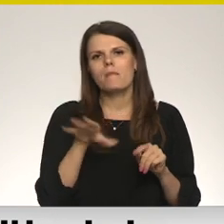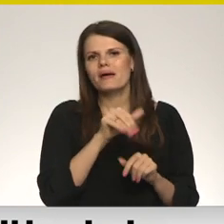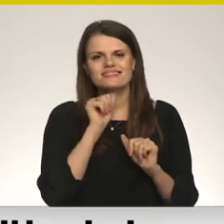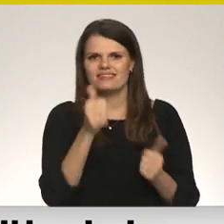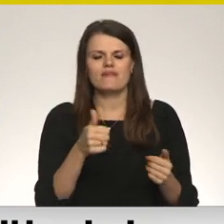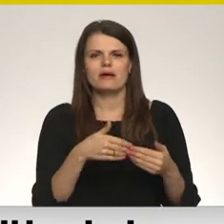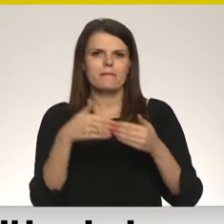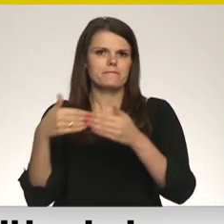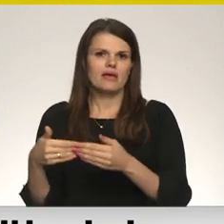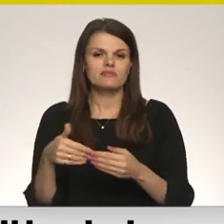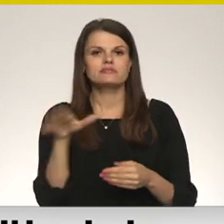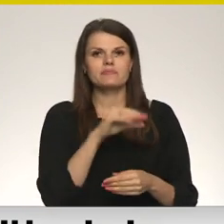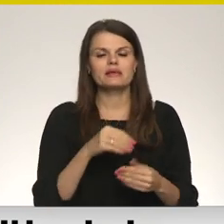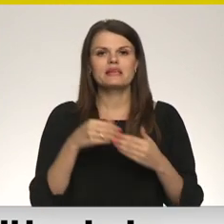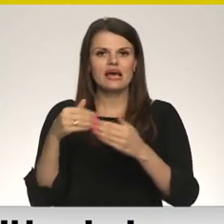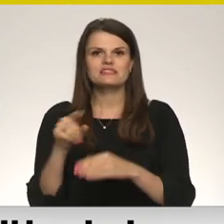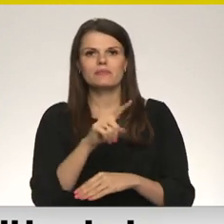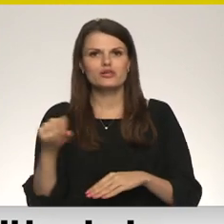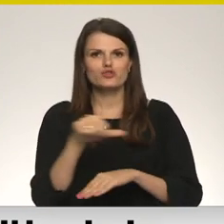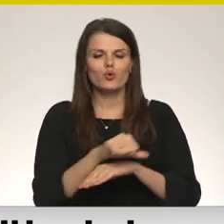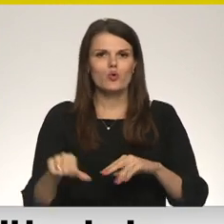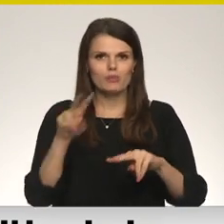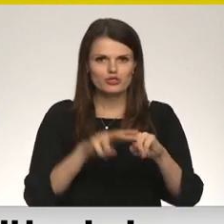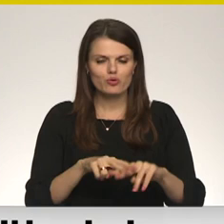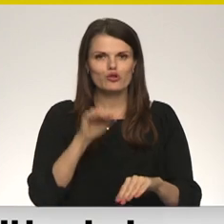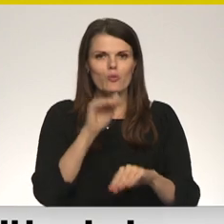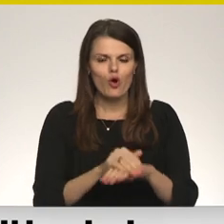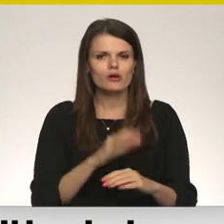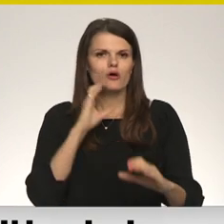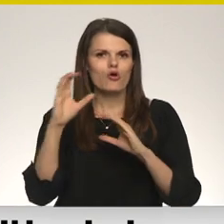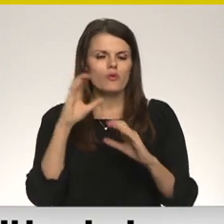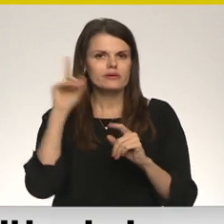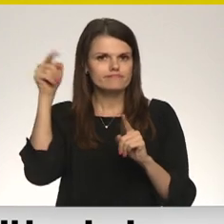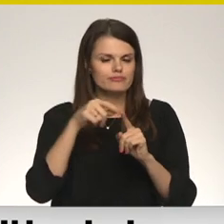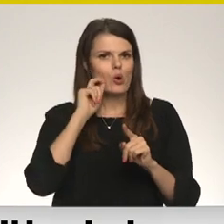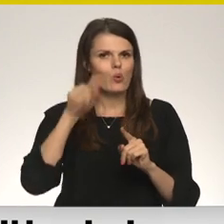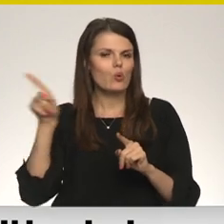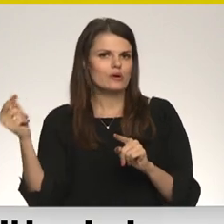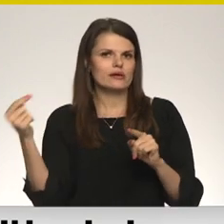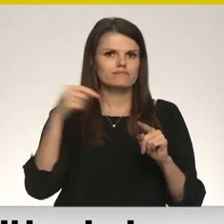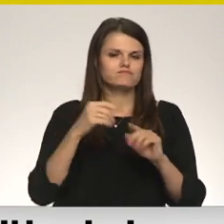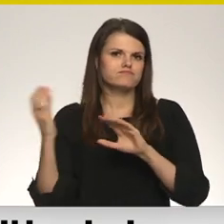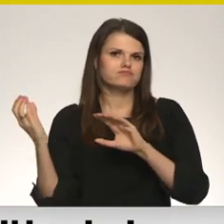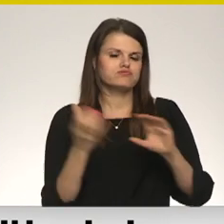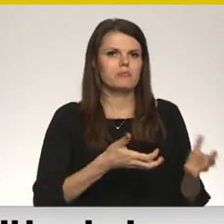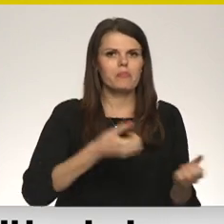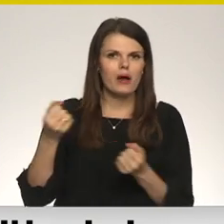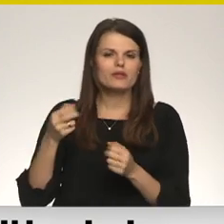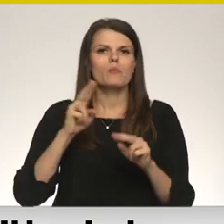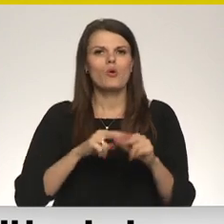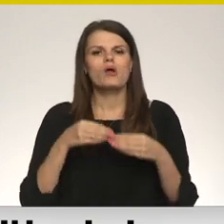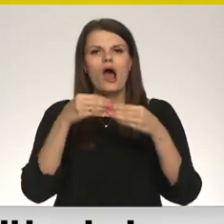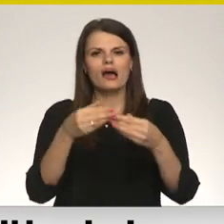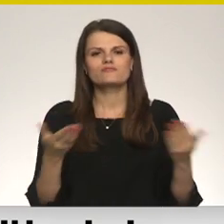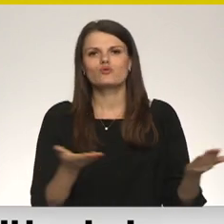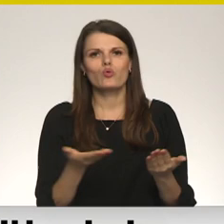klāt. Tas notiek tā, ka tiek aizvēsts līdz robežu punktam noteiktam, kur ir saziņā ar Ukrainas pūsu, un tad Ukrainas pūsu ar konveju paņem pretī un attiecīgi aizvēt